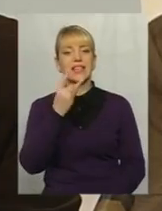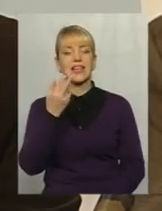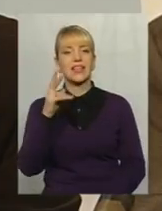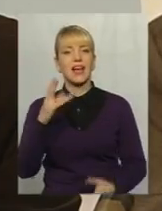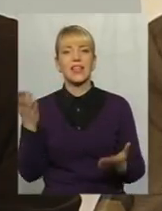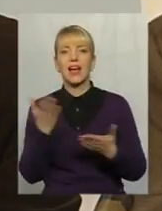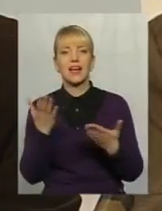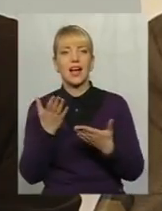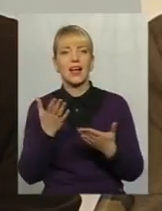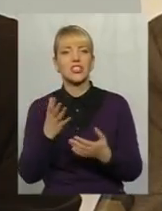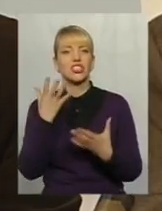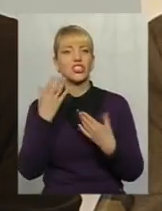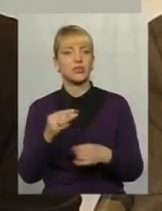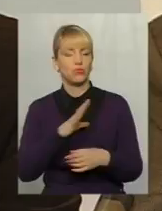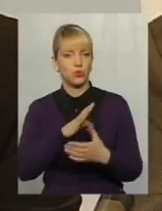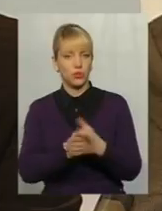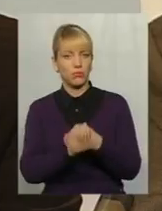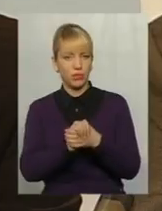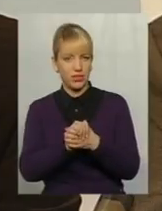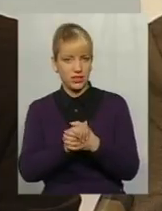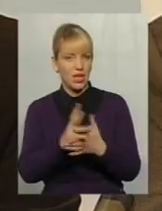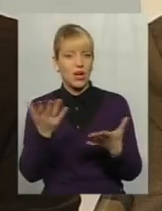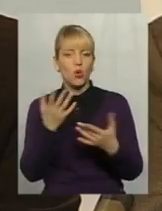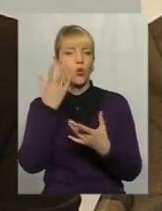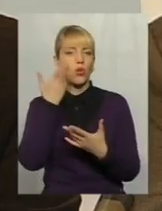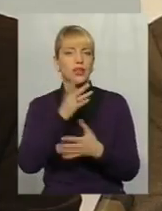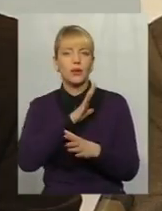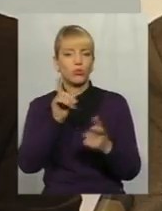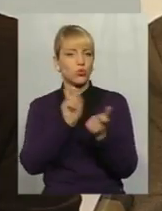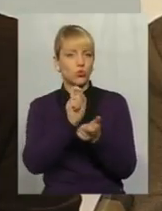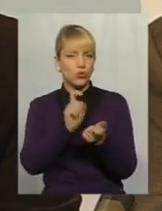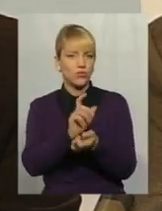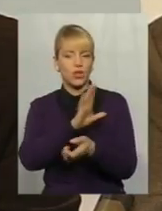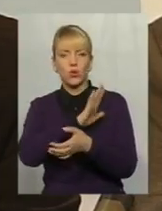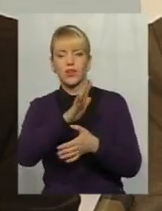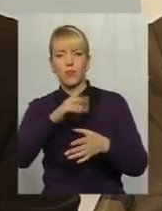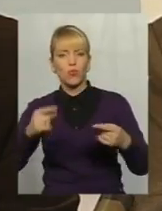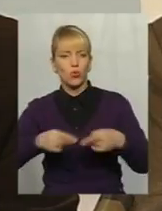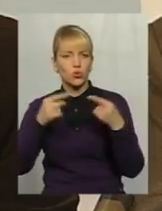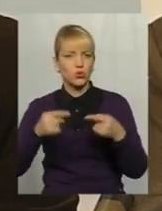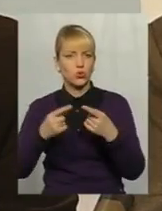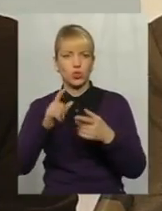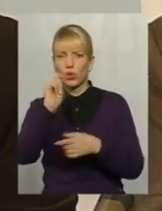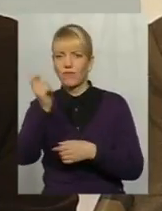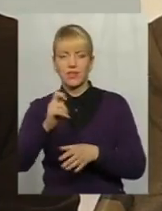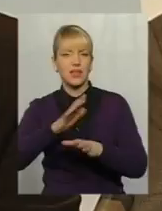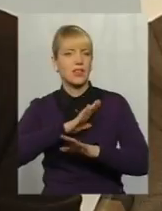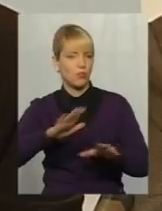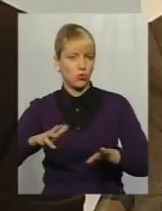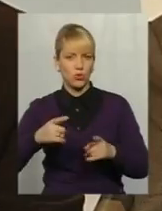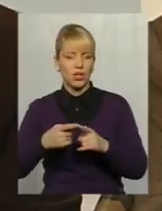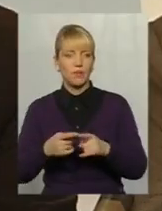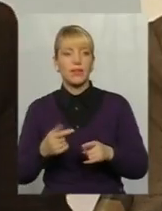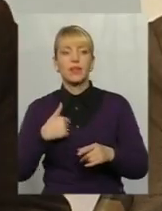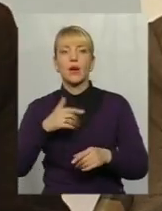коли про війну загалом, про якісь конфлікти, про ці сутички ще навіть ніхто не міг уявити. Він